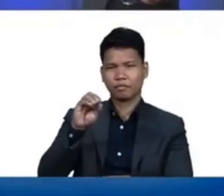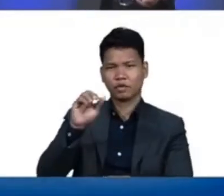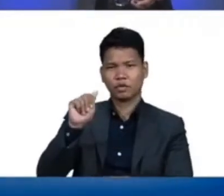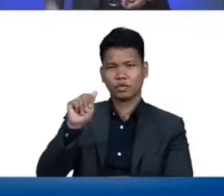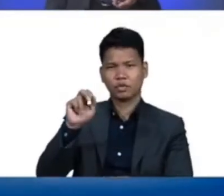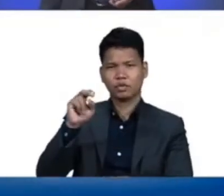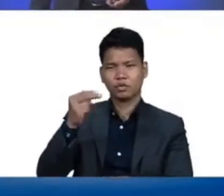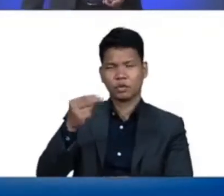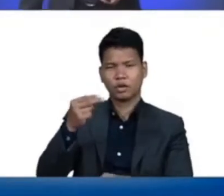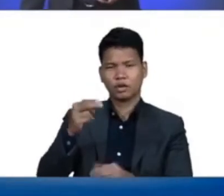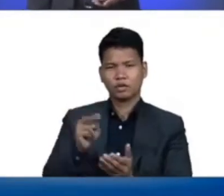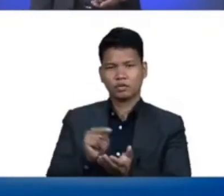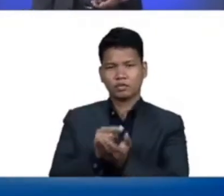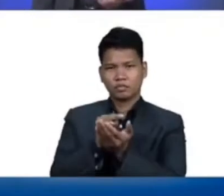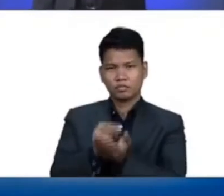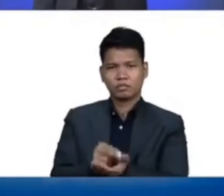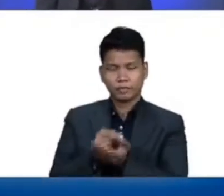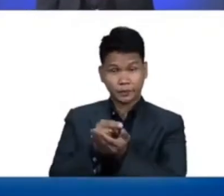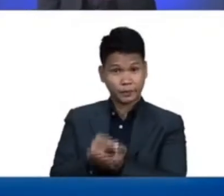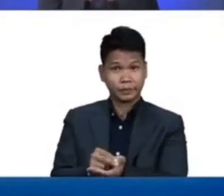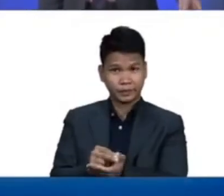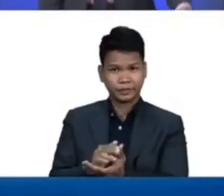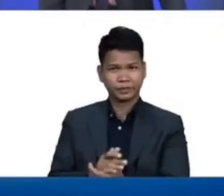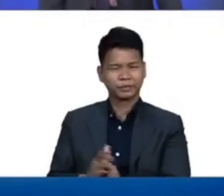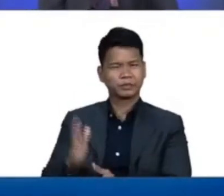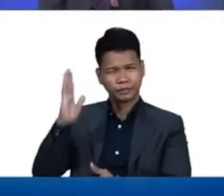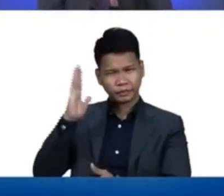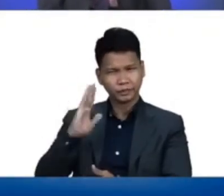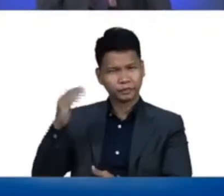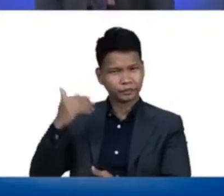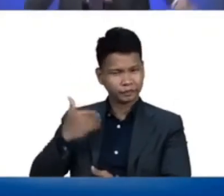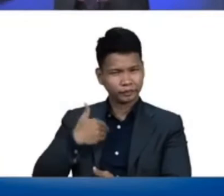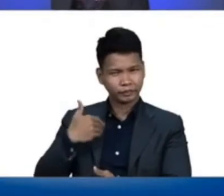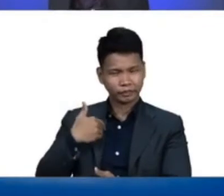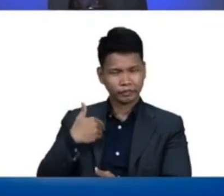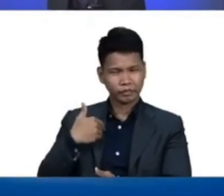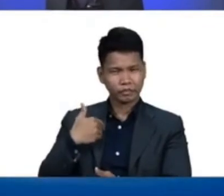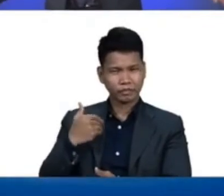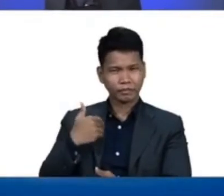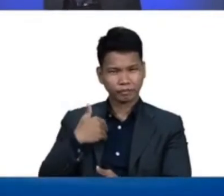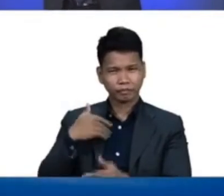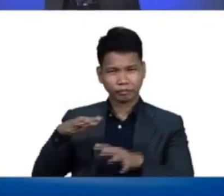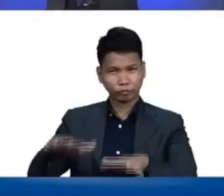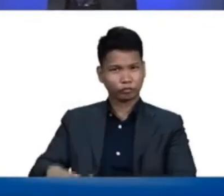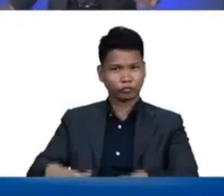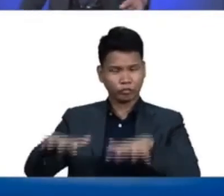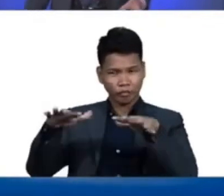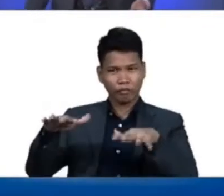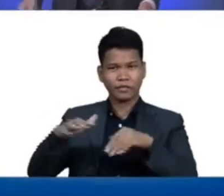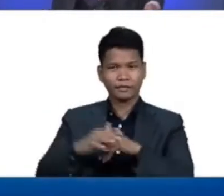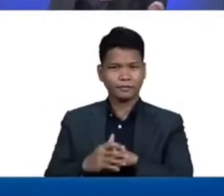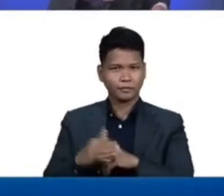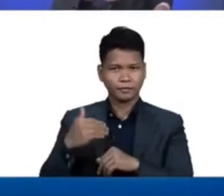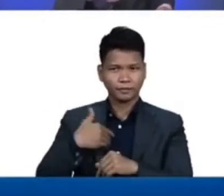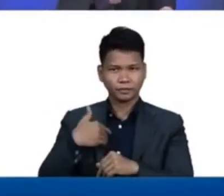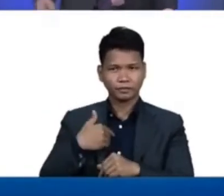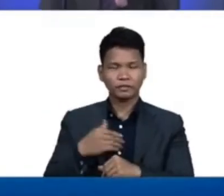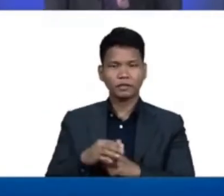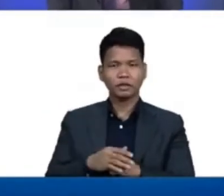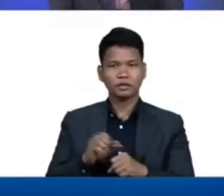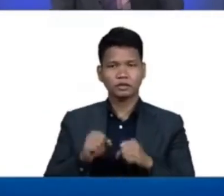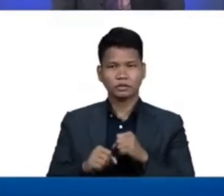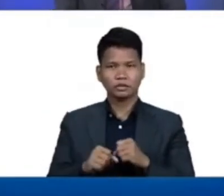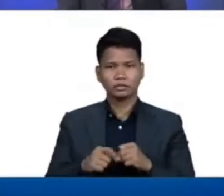Nung bago dumating ang baha, asabi po ng Panginoon kang Noah, you shall